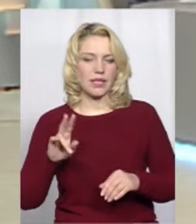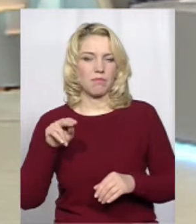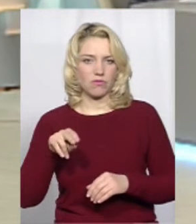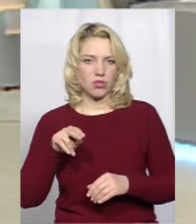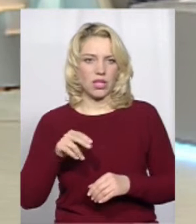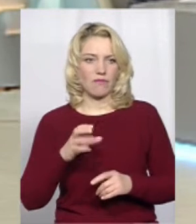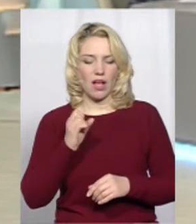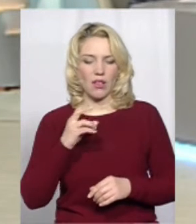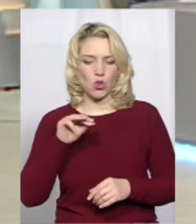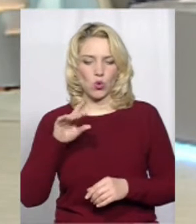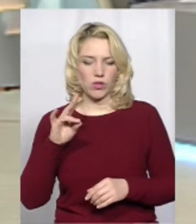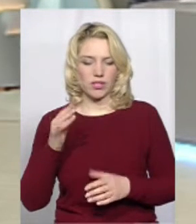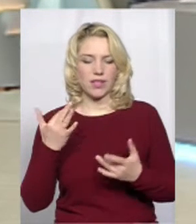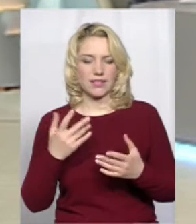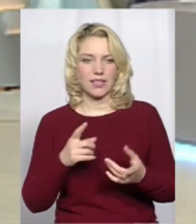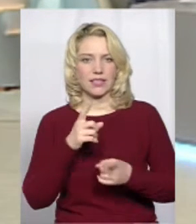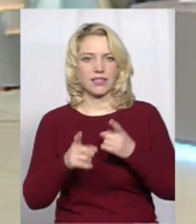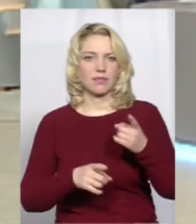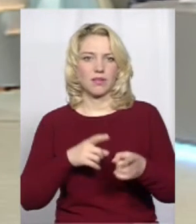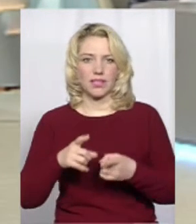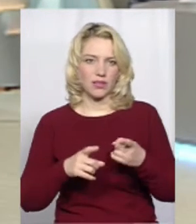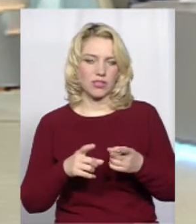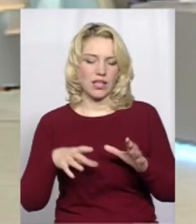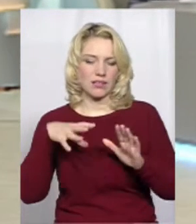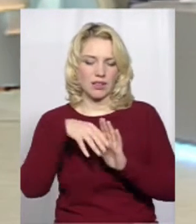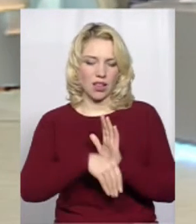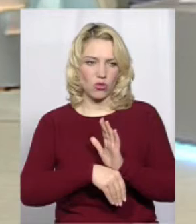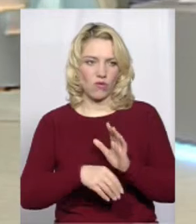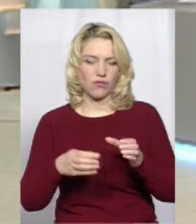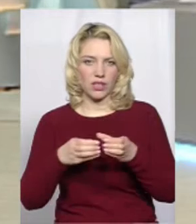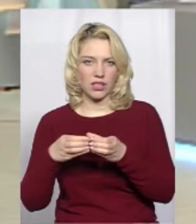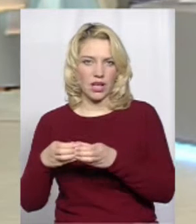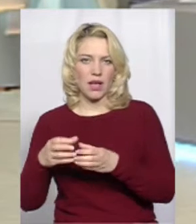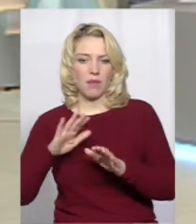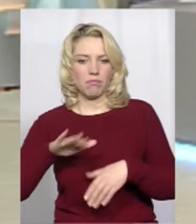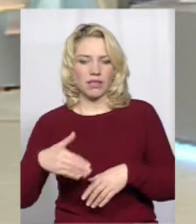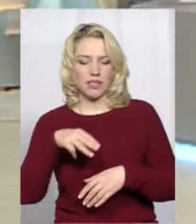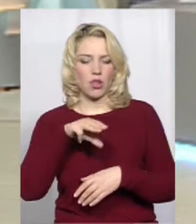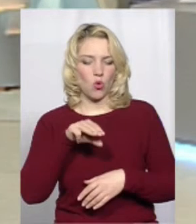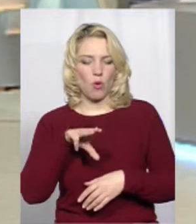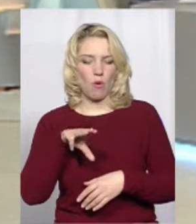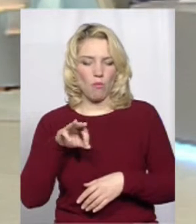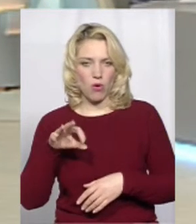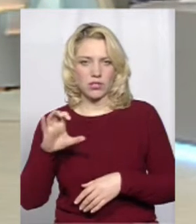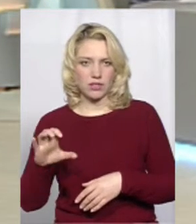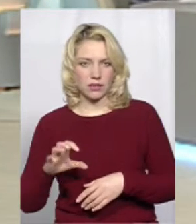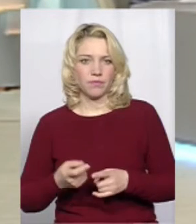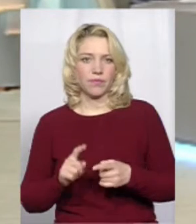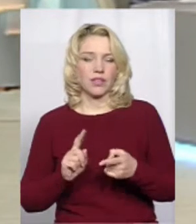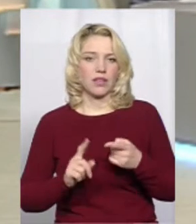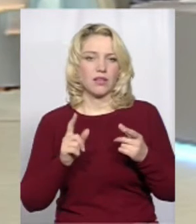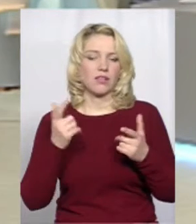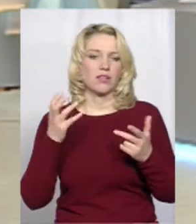співвідношення складових у цій спільноті після отримання Томасу? Можливо, і ви, пані Олено, можете приблизно